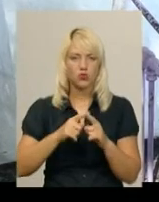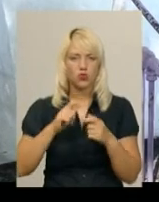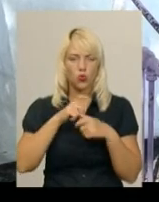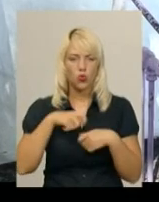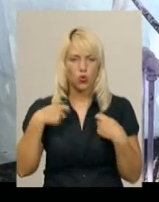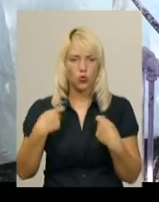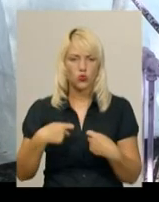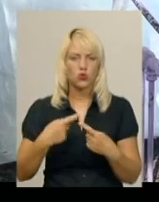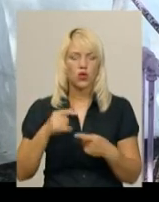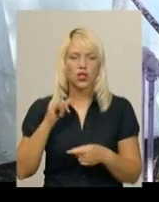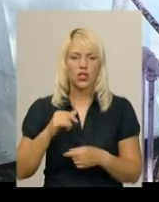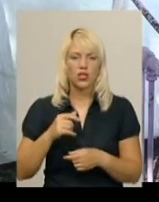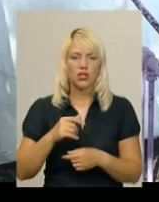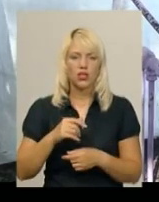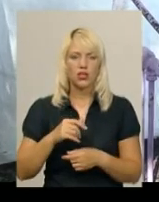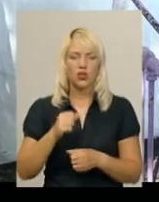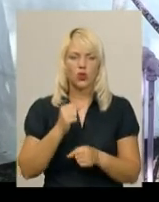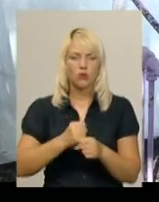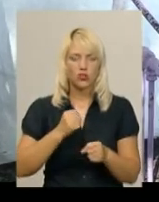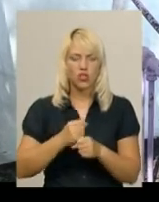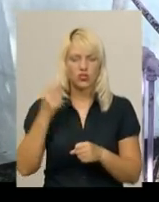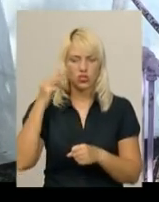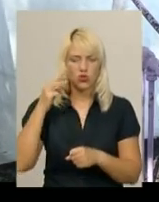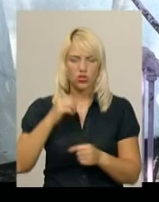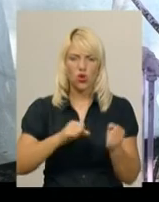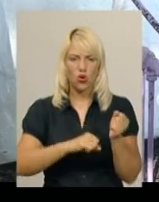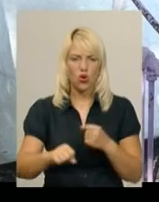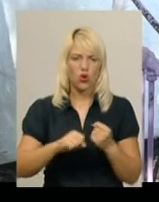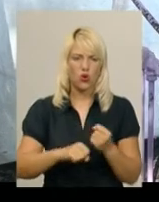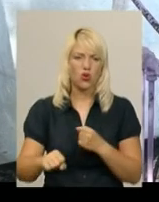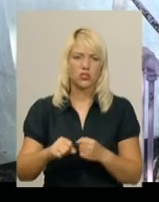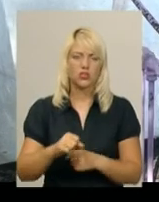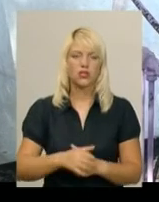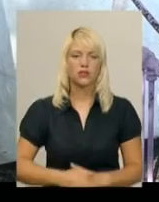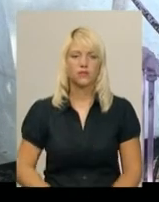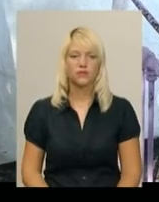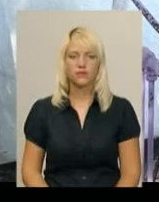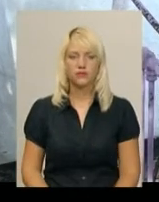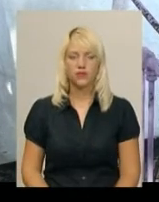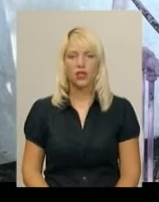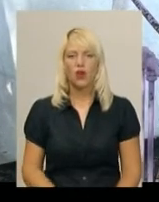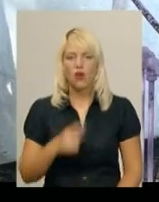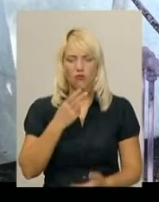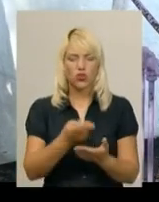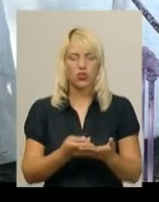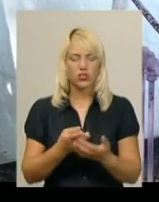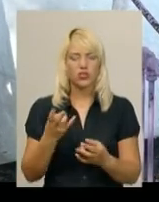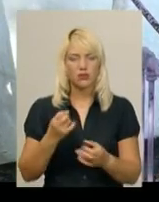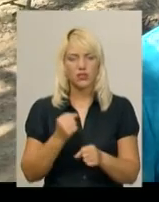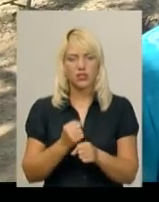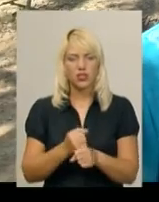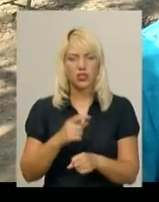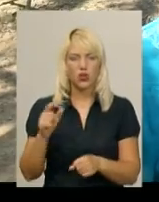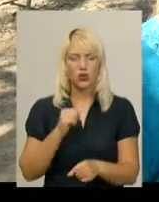роботяшка тітка. Кусити все вона. Кажу, лягте, полежте. А робити хто буде? Трайти робити.